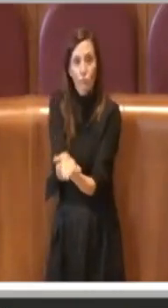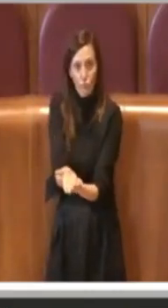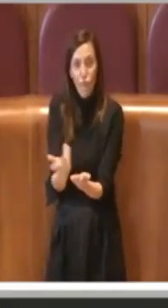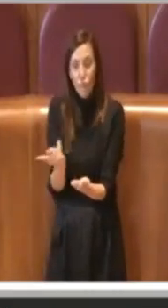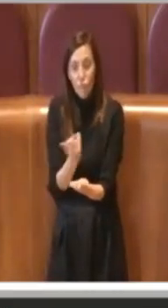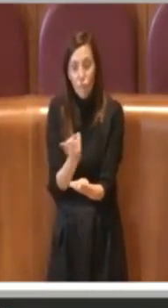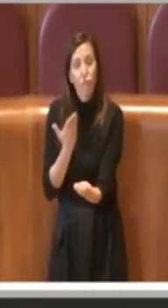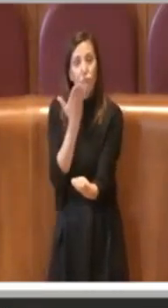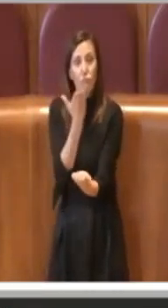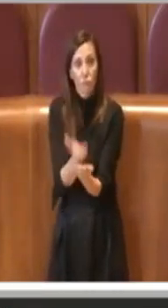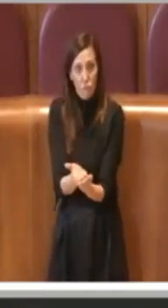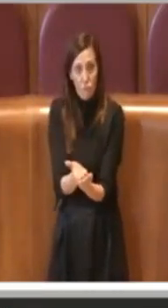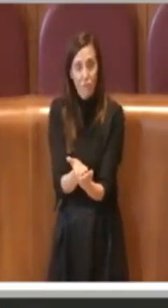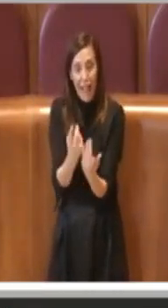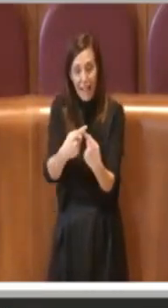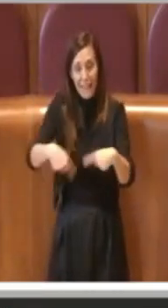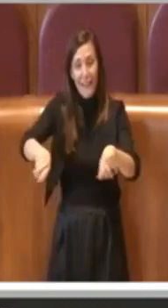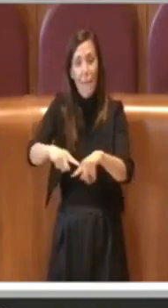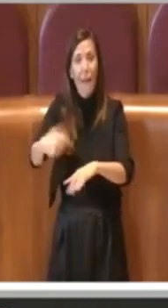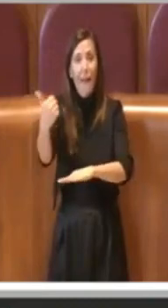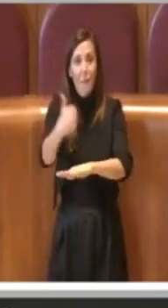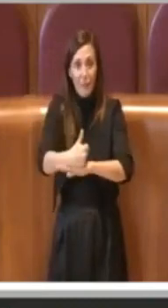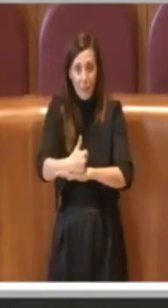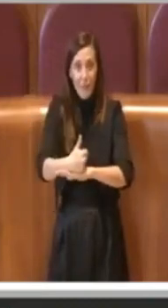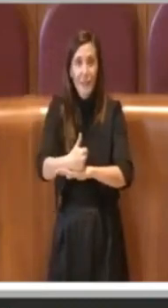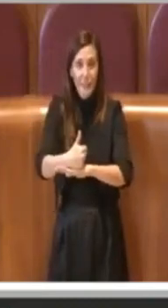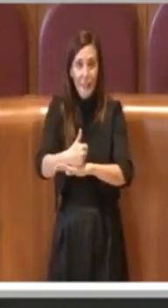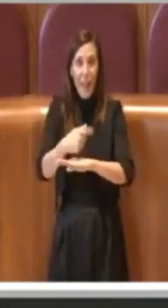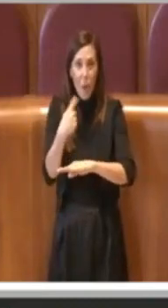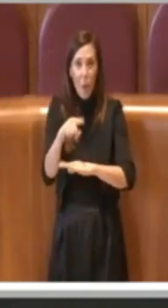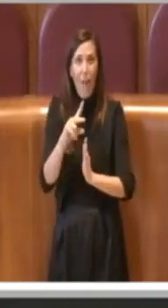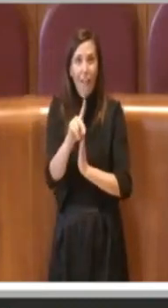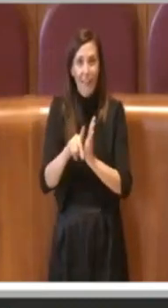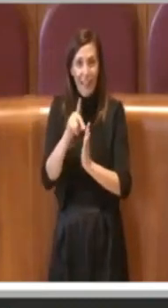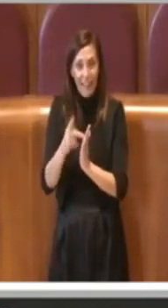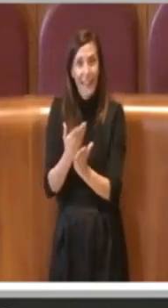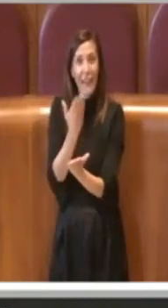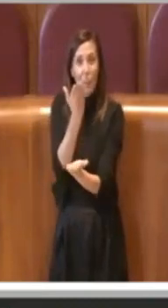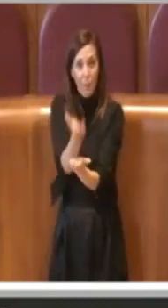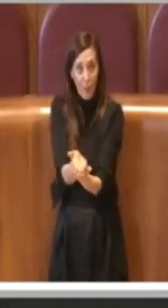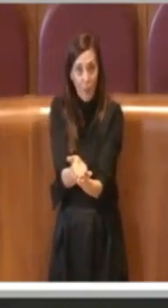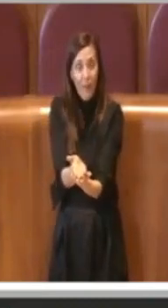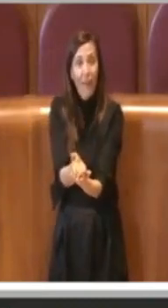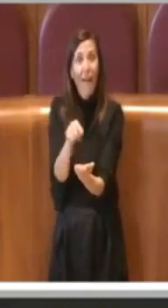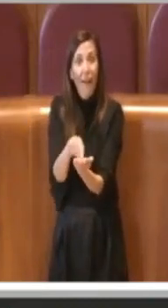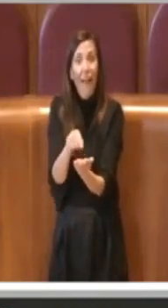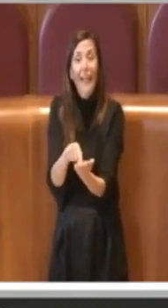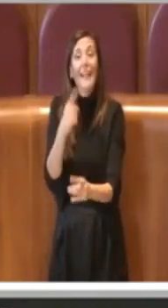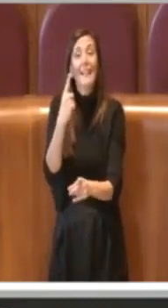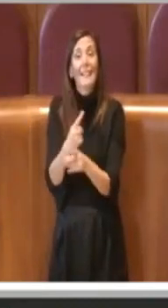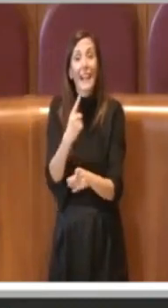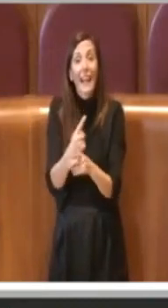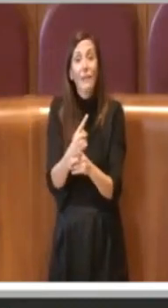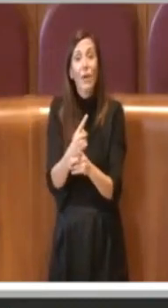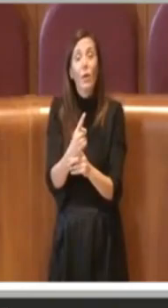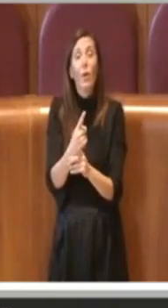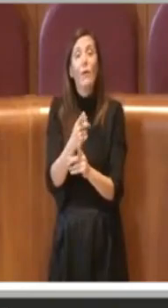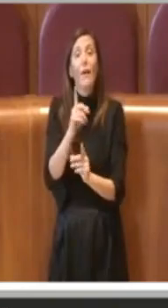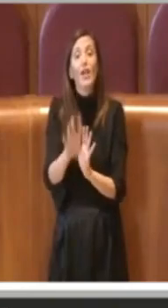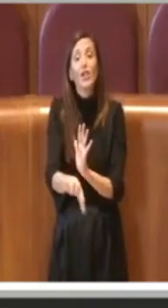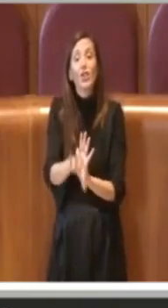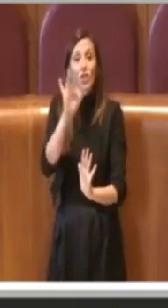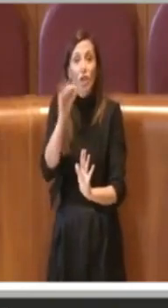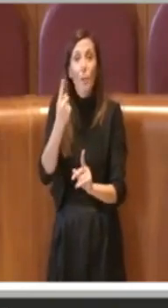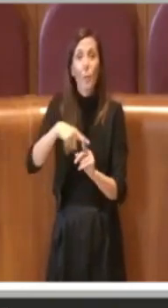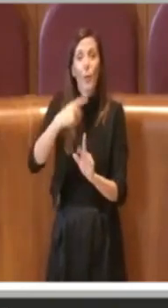di assemblea capitolina per dettare quelli che devono essere gli indirizzi e le strategie sul